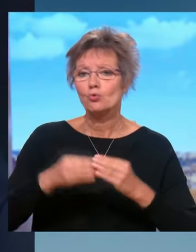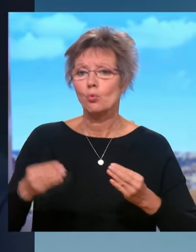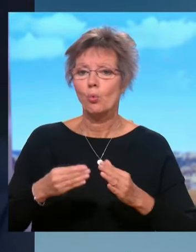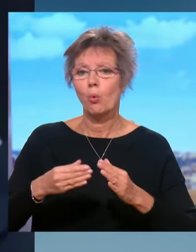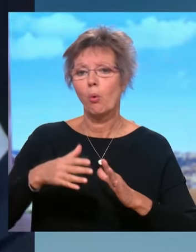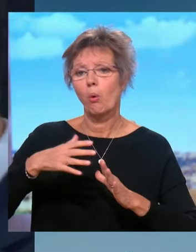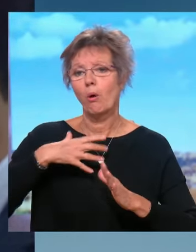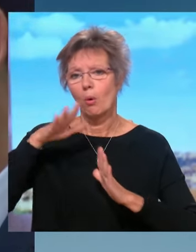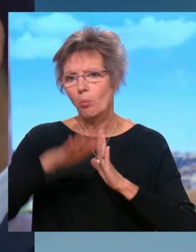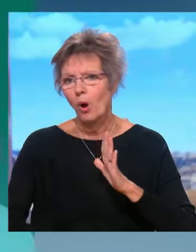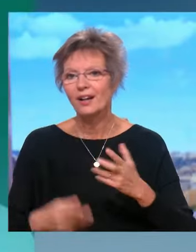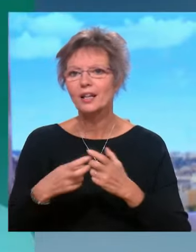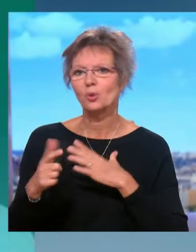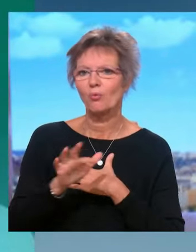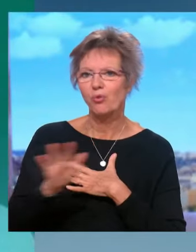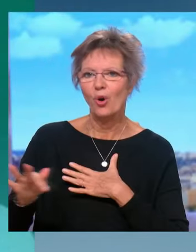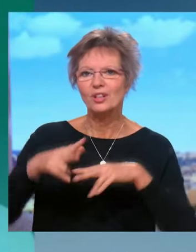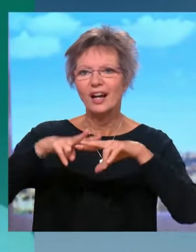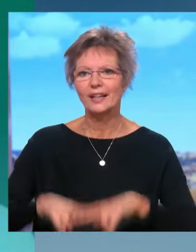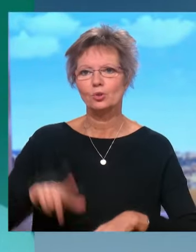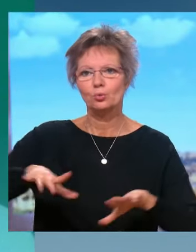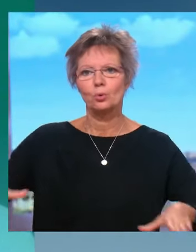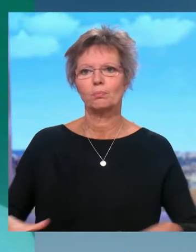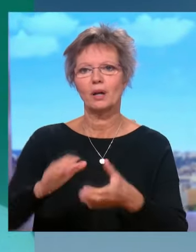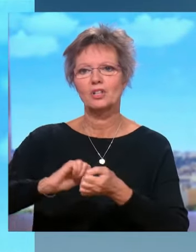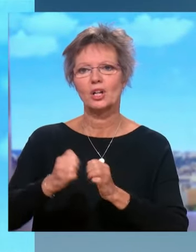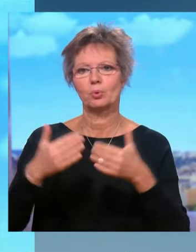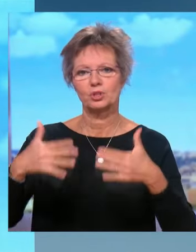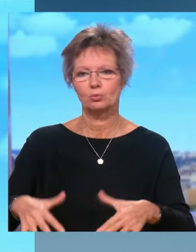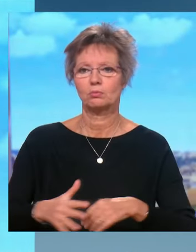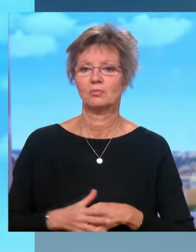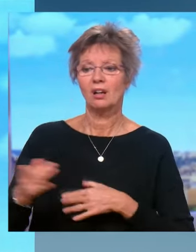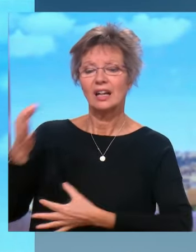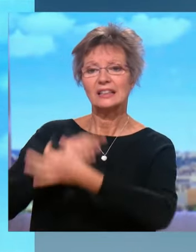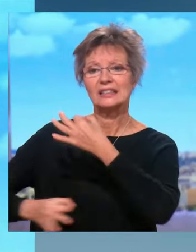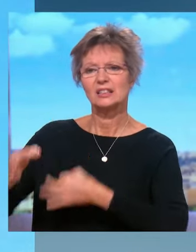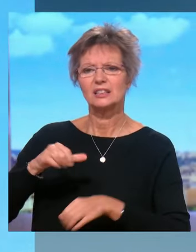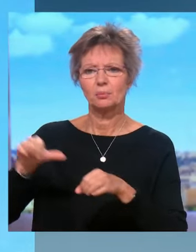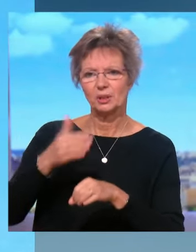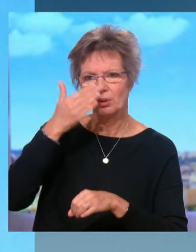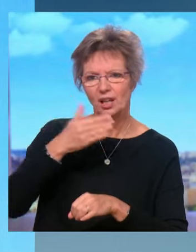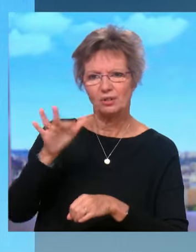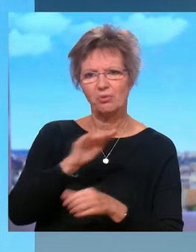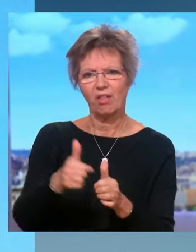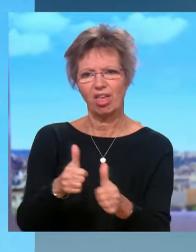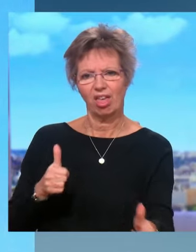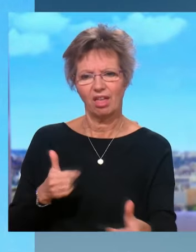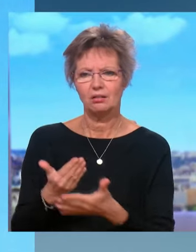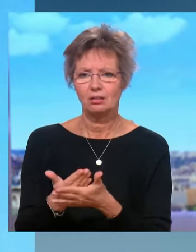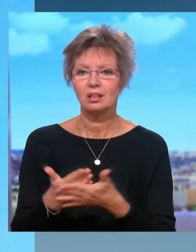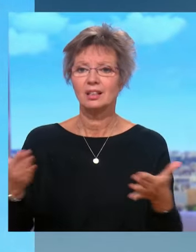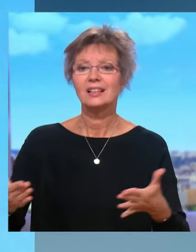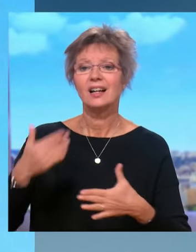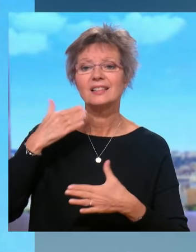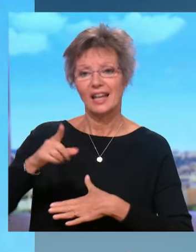France, plus que deux centrales à charbon... Mais les écologistes notamment disent que la France n pas à la hauteur, par exemple, sur le pétrole et sur le gaz. Les écologistes qui gouvernent en Allemagne,